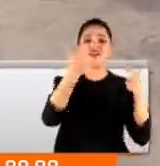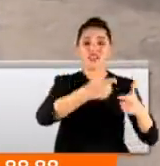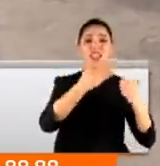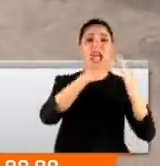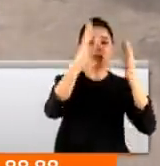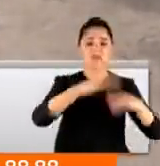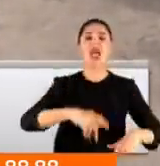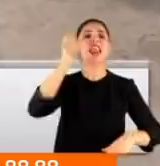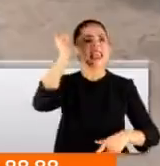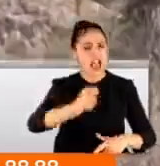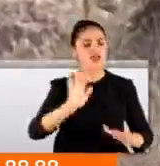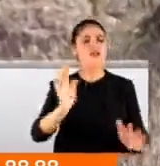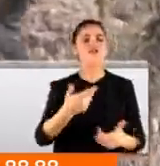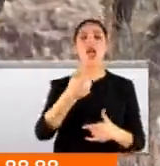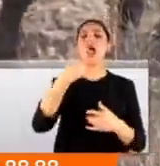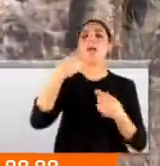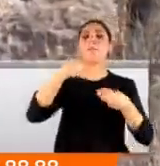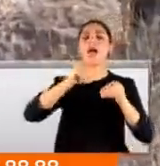plastik mermilerle müdahale etti.